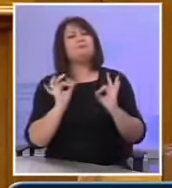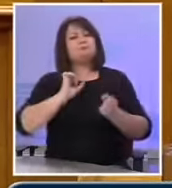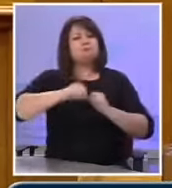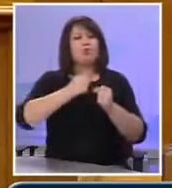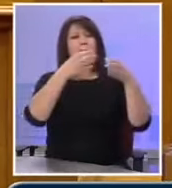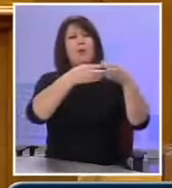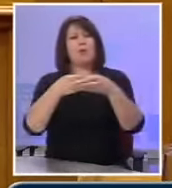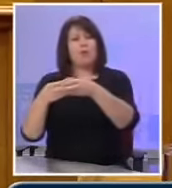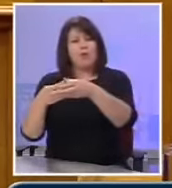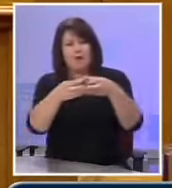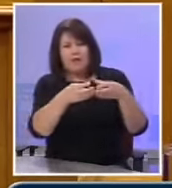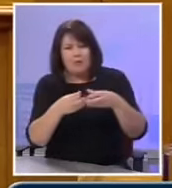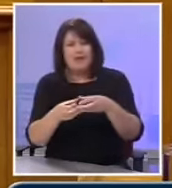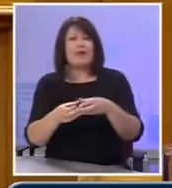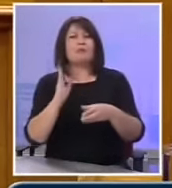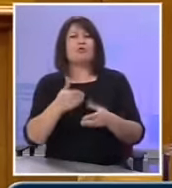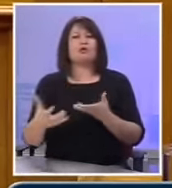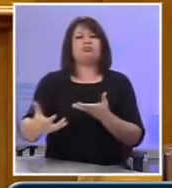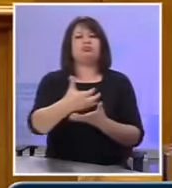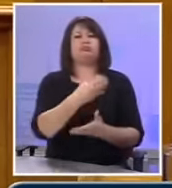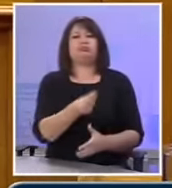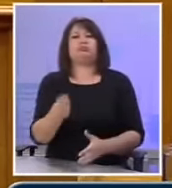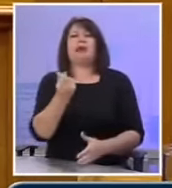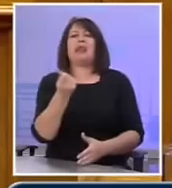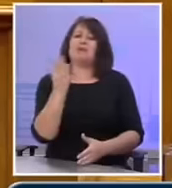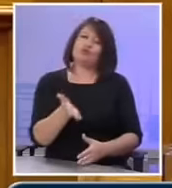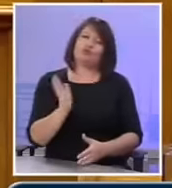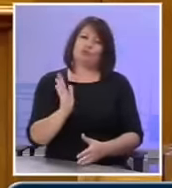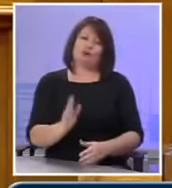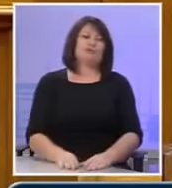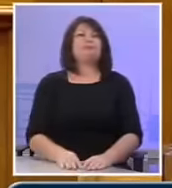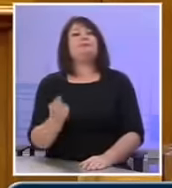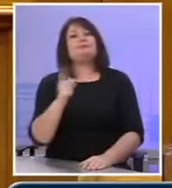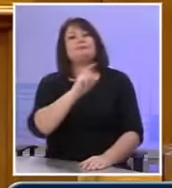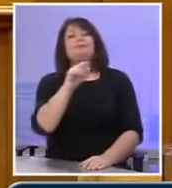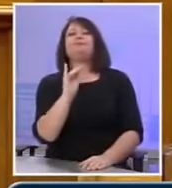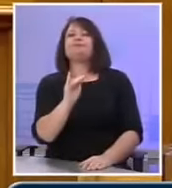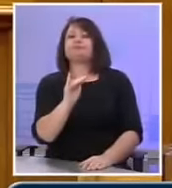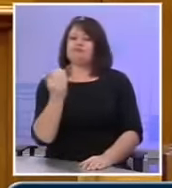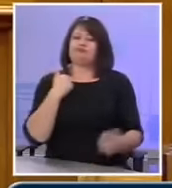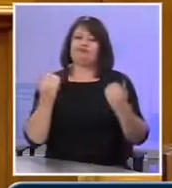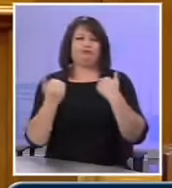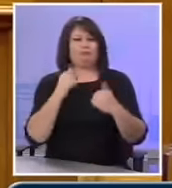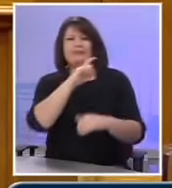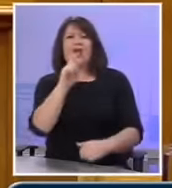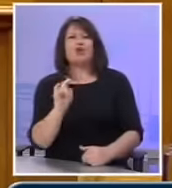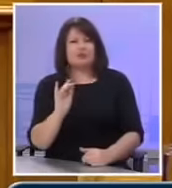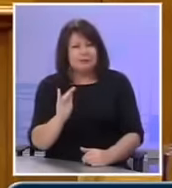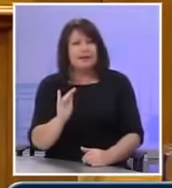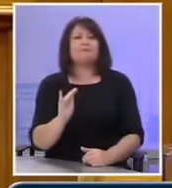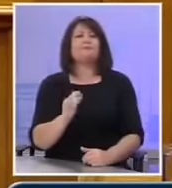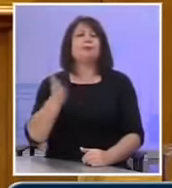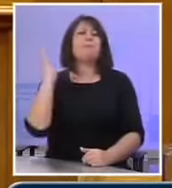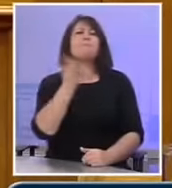ομάδες που μπορείς να βγάλεις λεφτά, να βγάλεις περισσότερα. Τώρα μπαίνει και το άλλο ερώτημα που βάλατε πολύ για τα